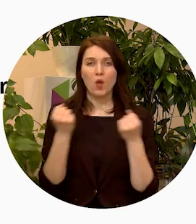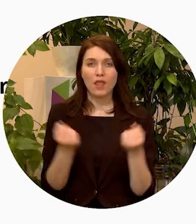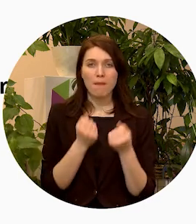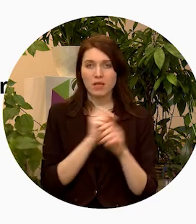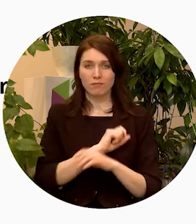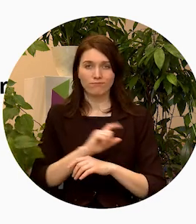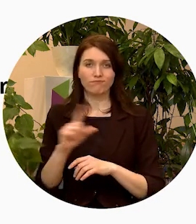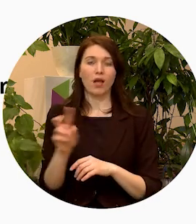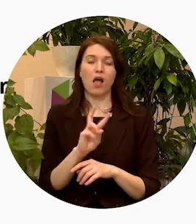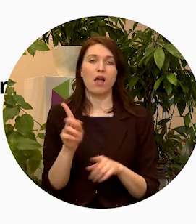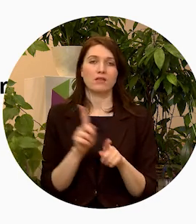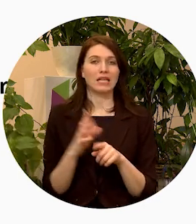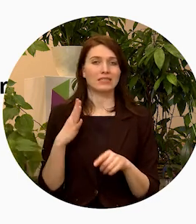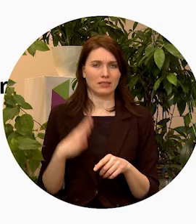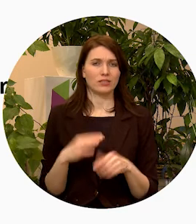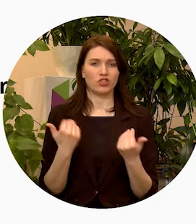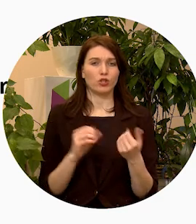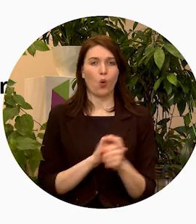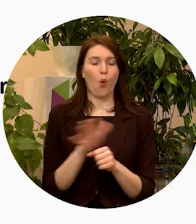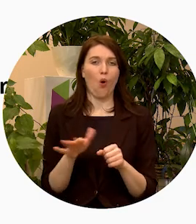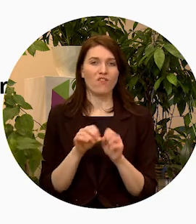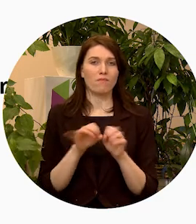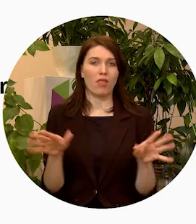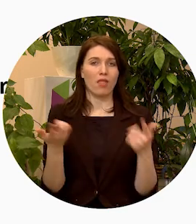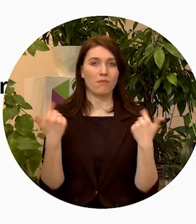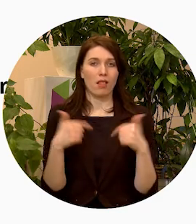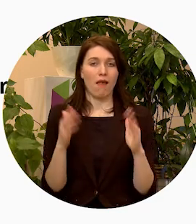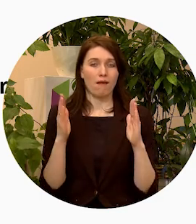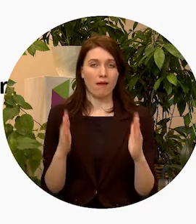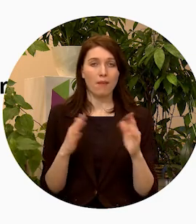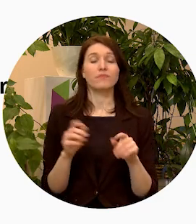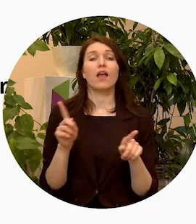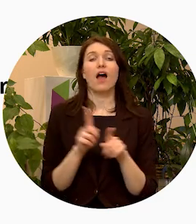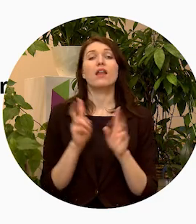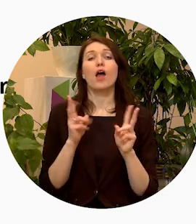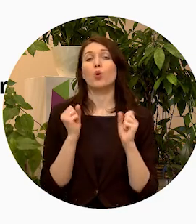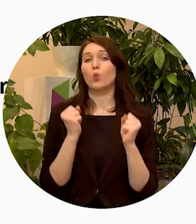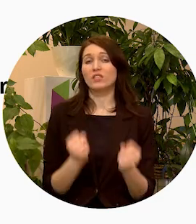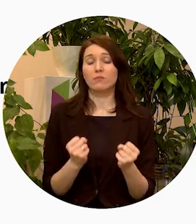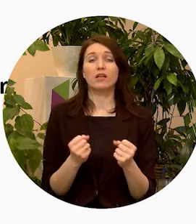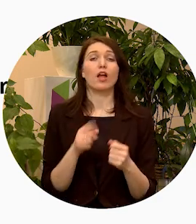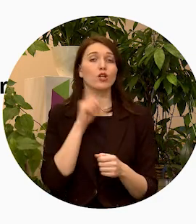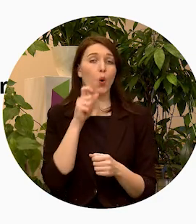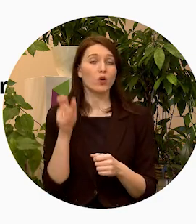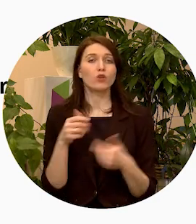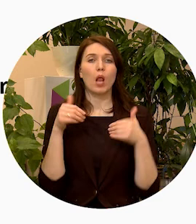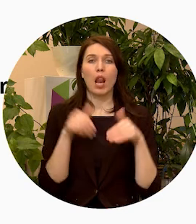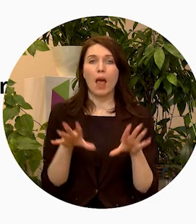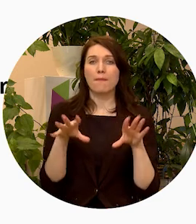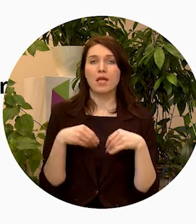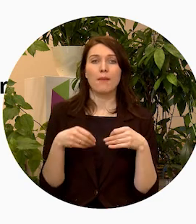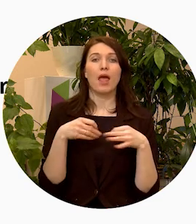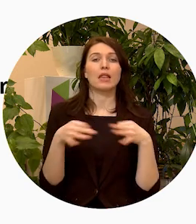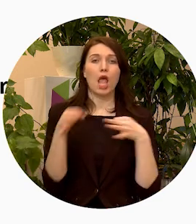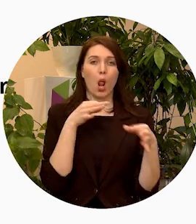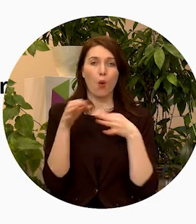kas arī ir cietusi šīs COVID pandēmijas laikā. Gan kā stiprināt jauniešu un, lai mēs pieņēmēt dialogu,